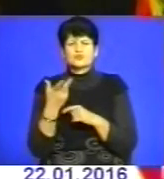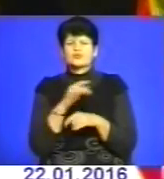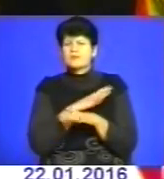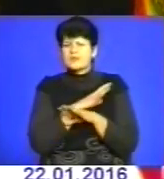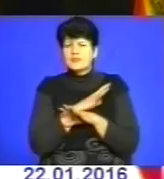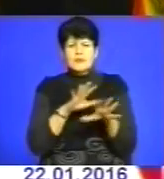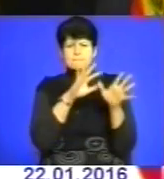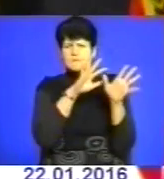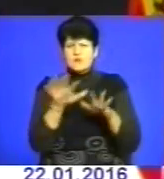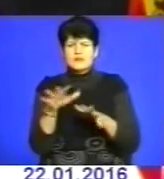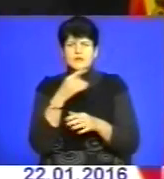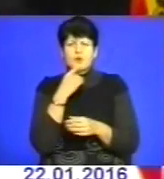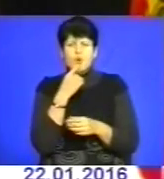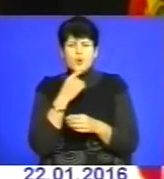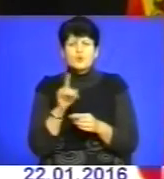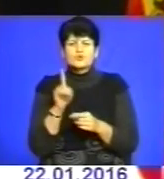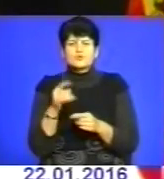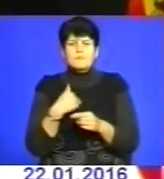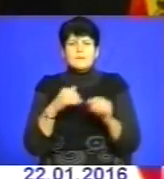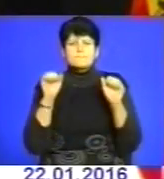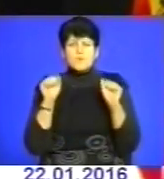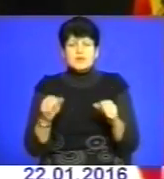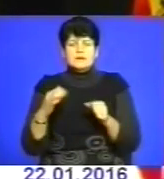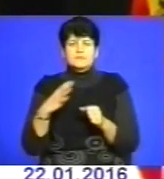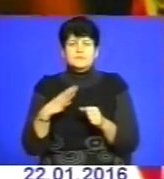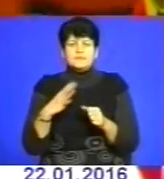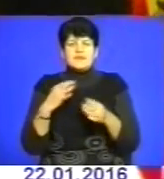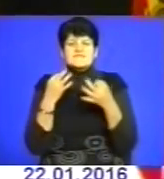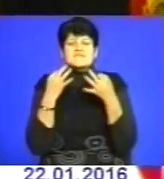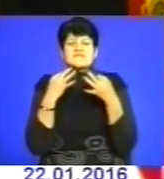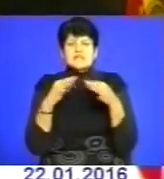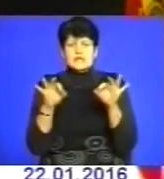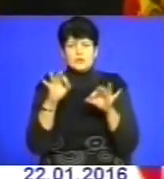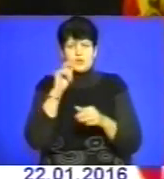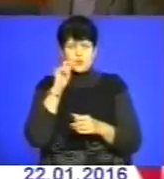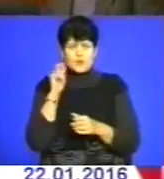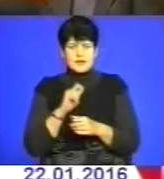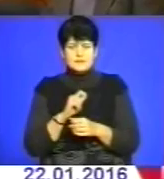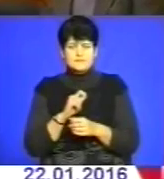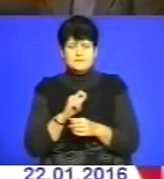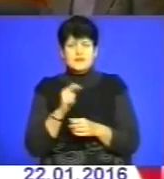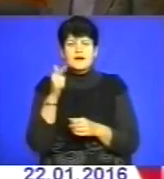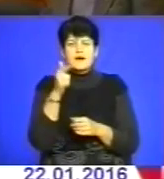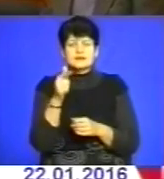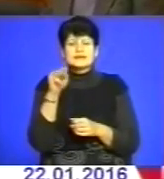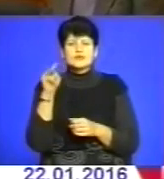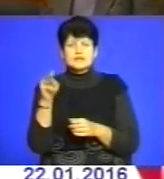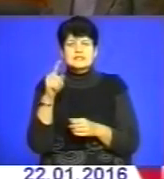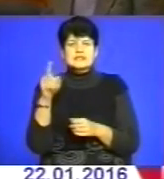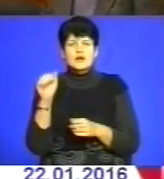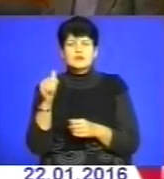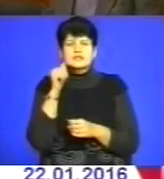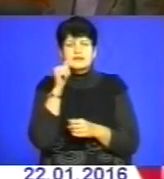проливалася кров, щоб ми вже могли дочекатися вільної України. Ганна Теодорівна Загалюк завтра